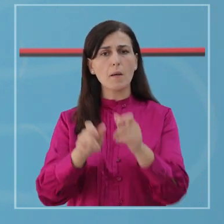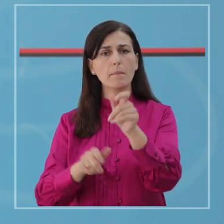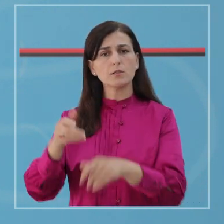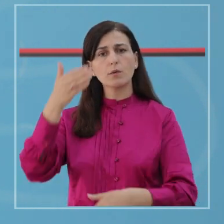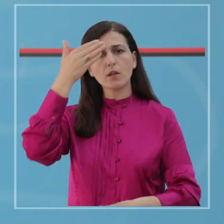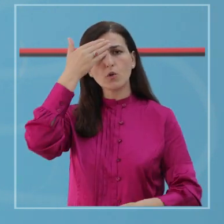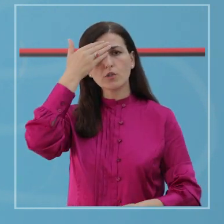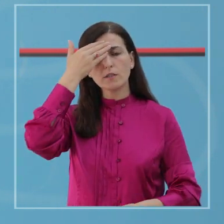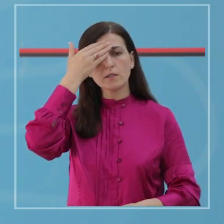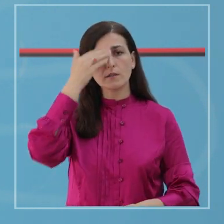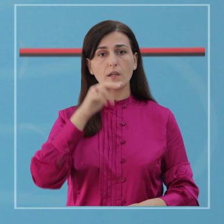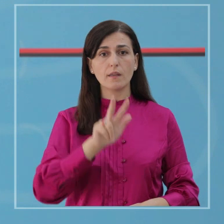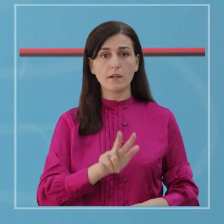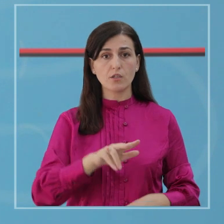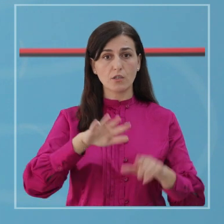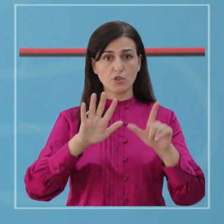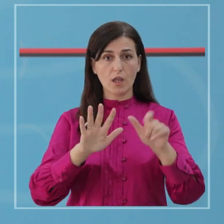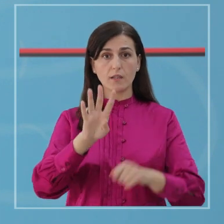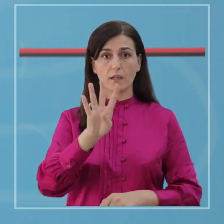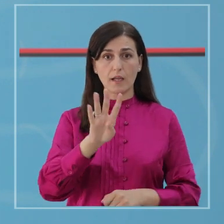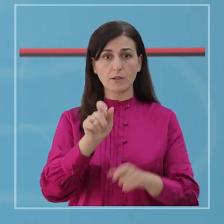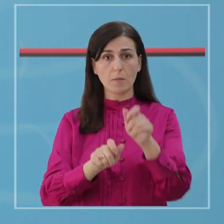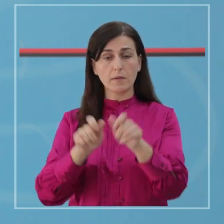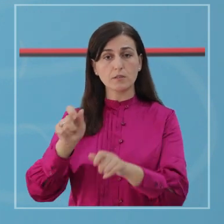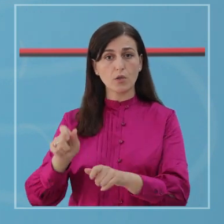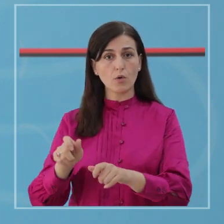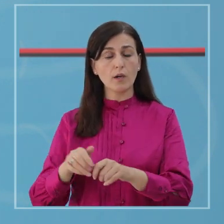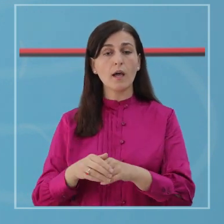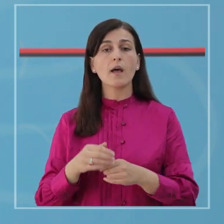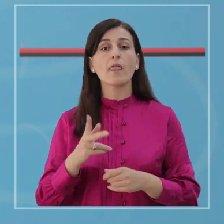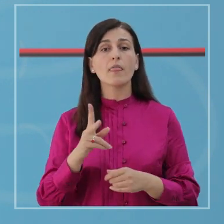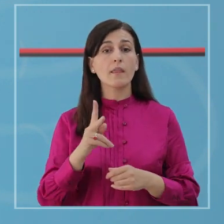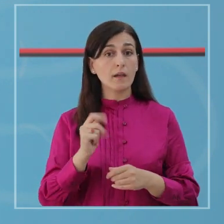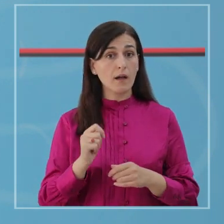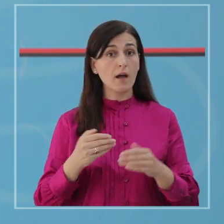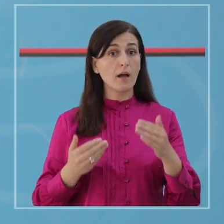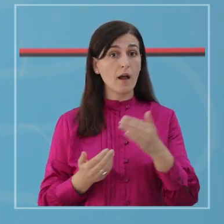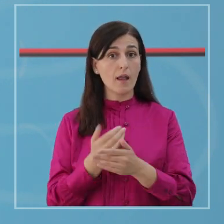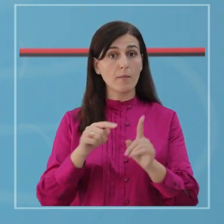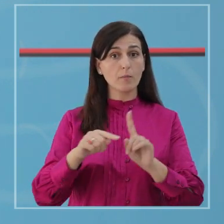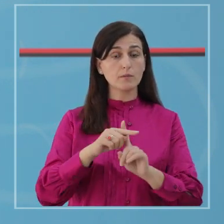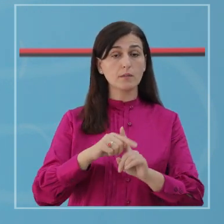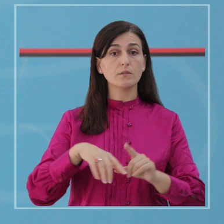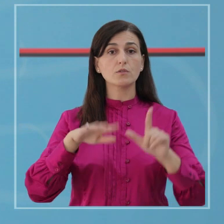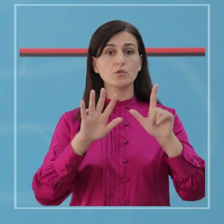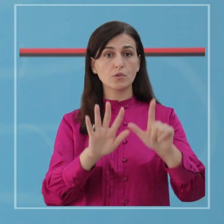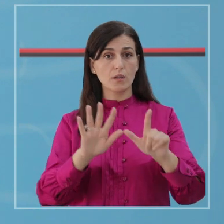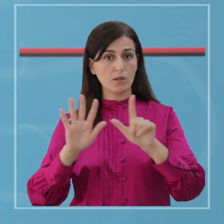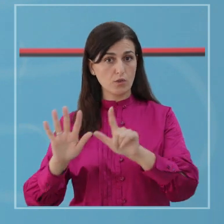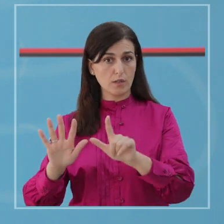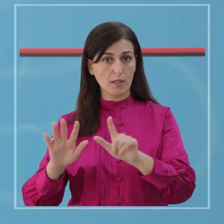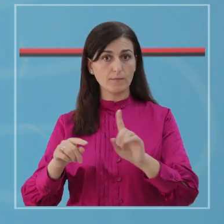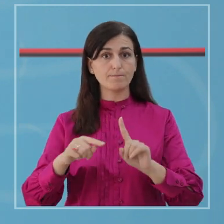ku janë testuar 374 persona si të dushuar me COVID-19 dhe janë konfirmuar 72 raste